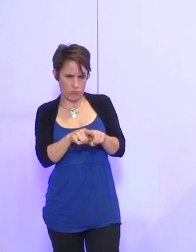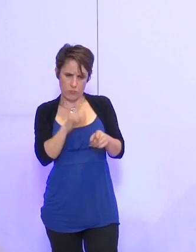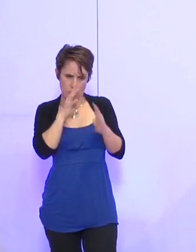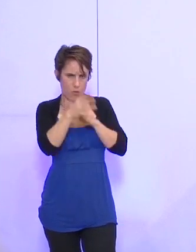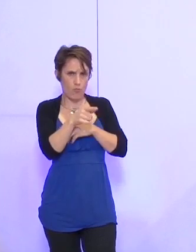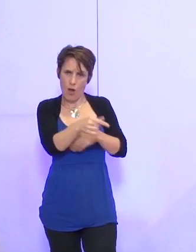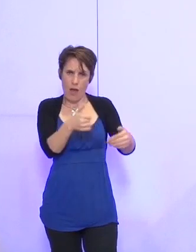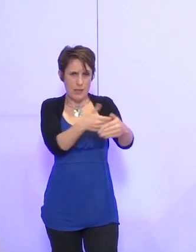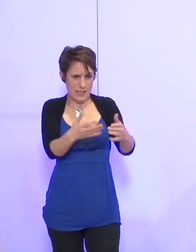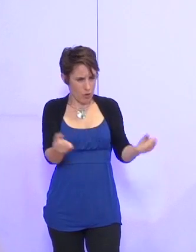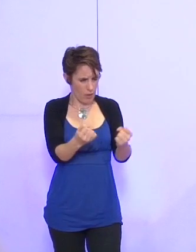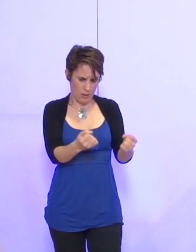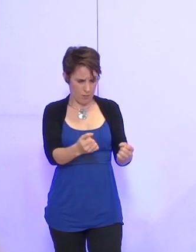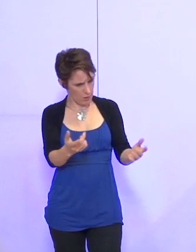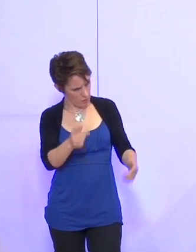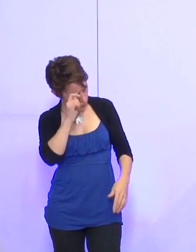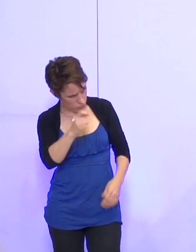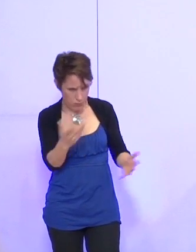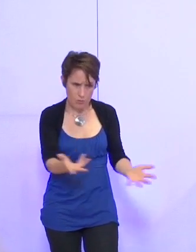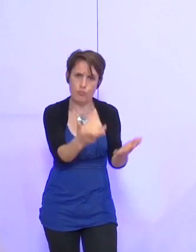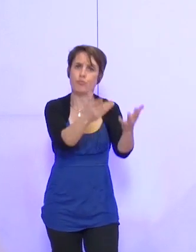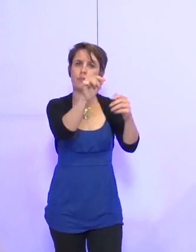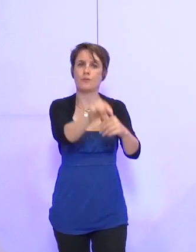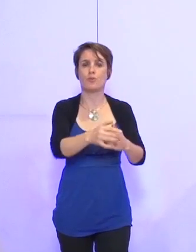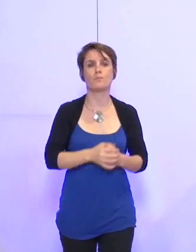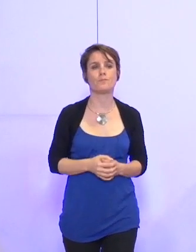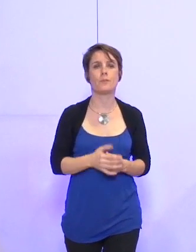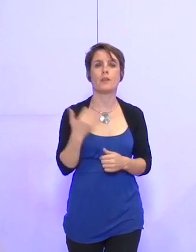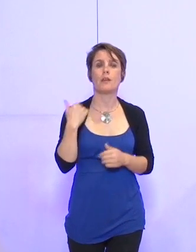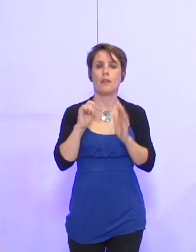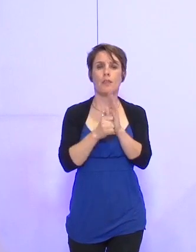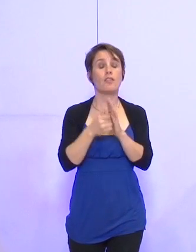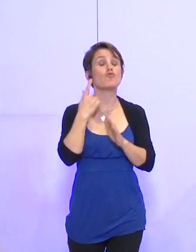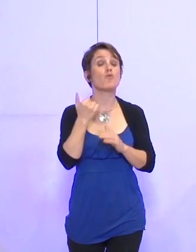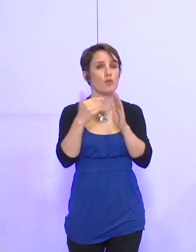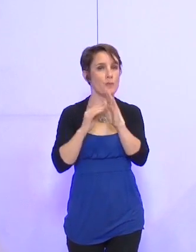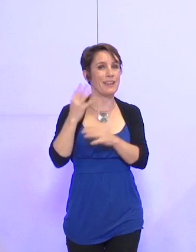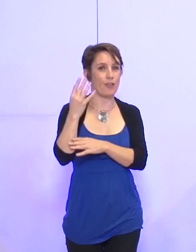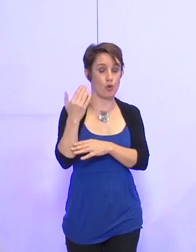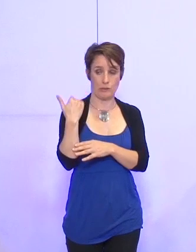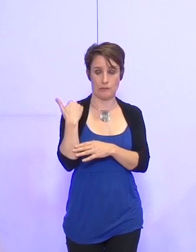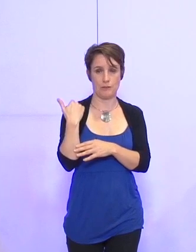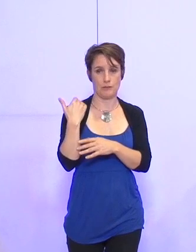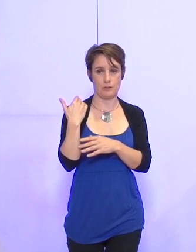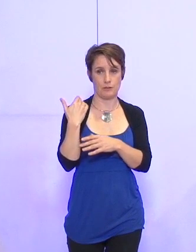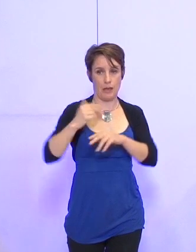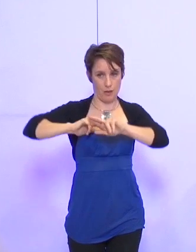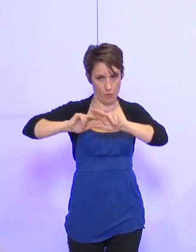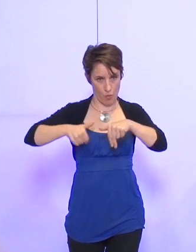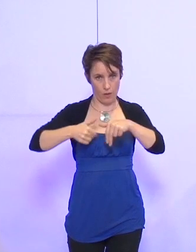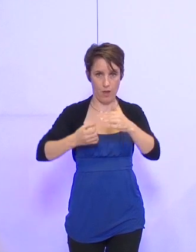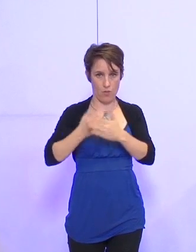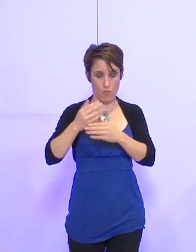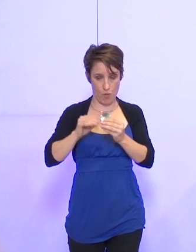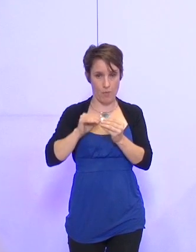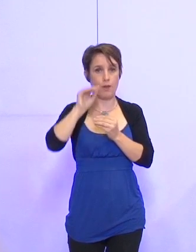place à ce secteur d'activité. Adopté en juin 2014, ce nouveau contrat 2014-2016 est porté